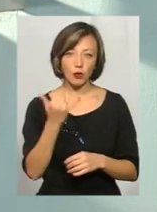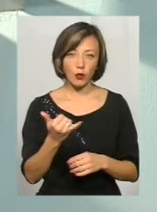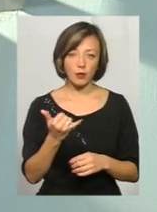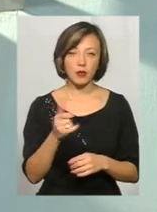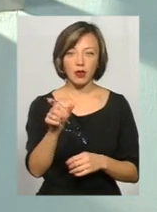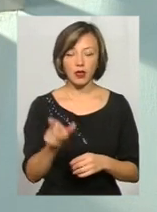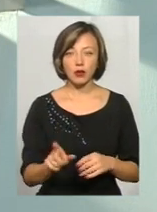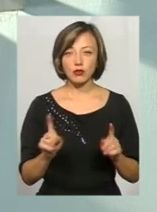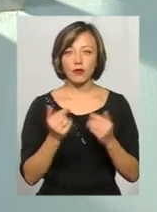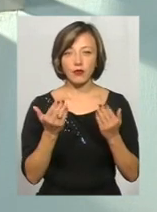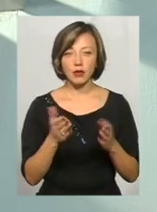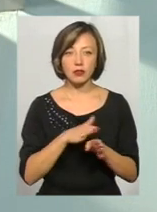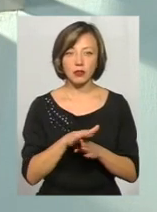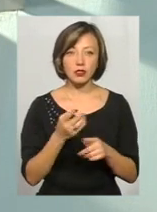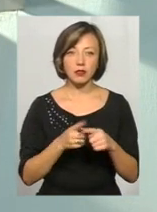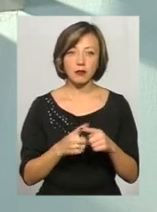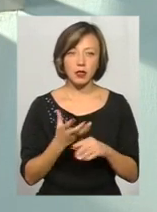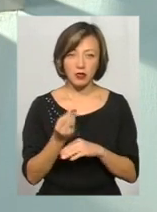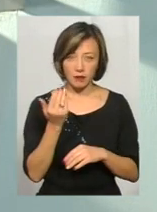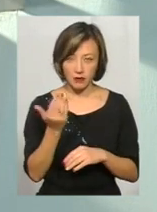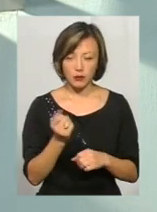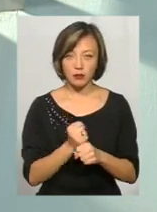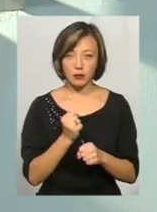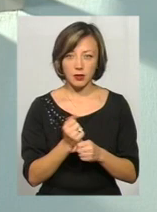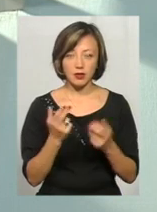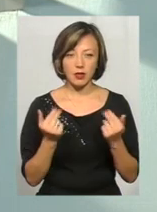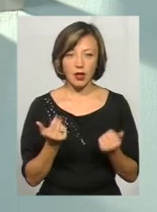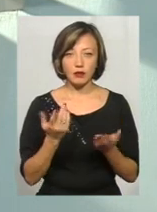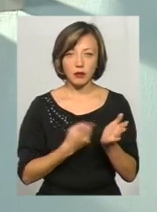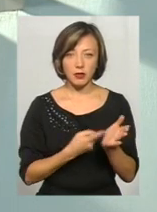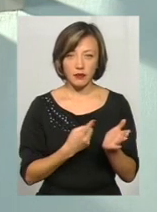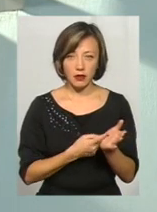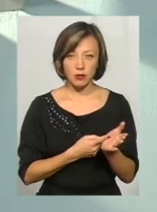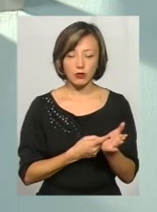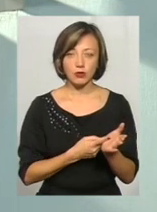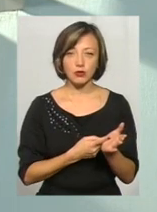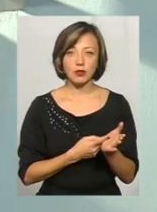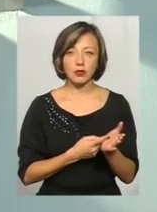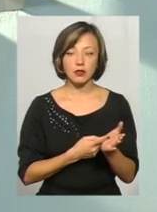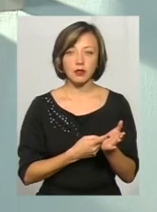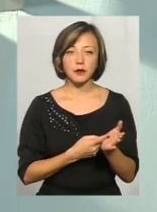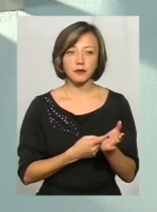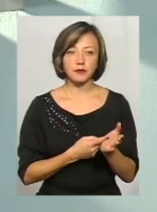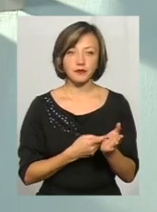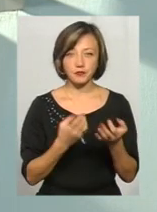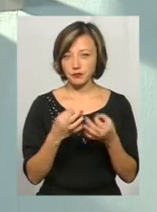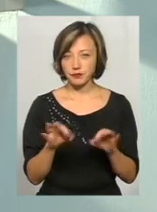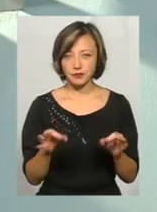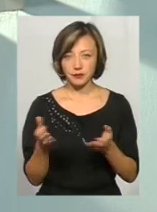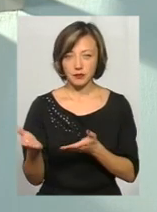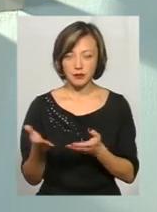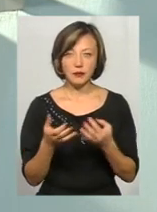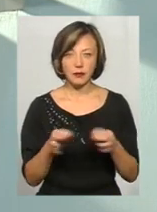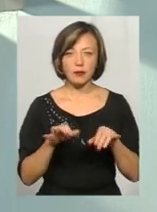клієнт, що ви здійснили цей платіж, це ви зробили цей платіж. Якщо підтверджує клієнт, тоді операція